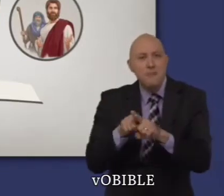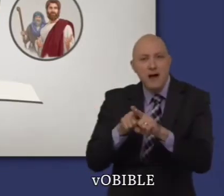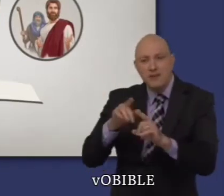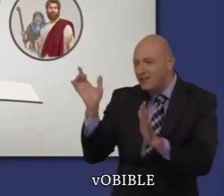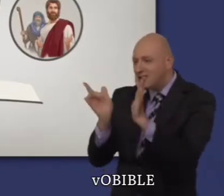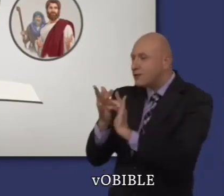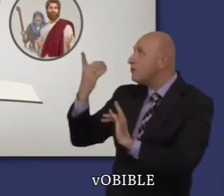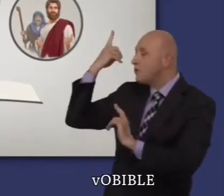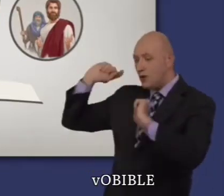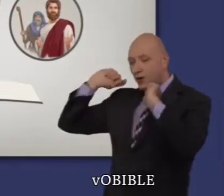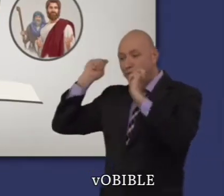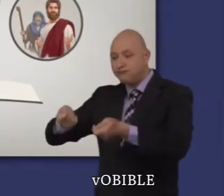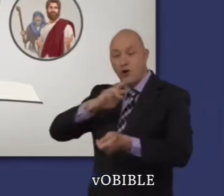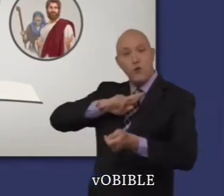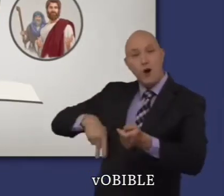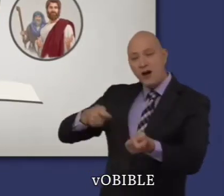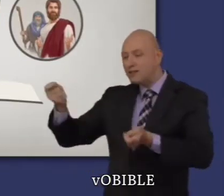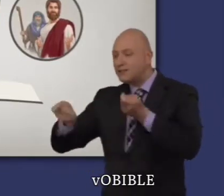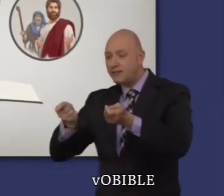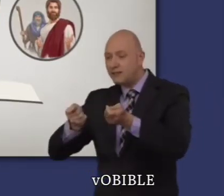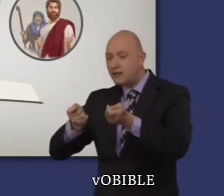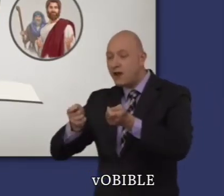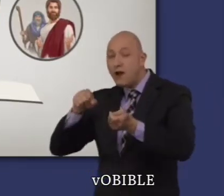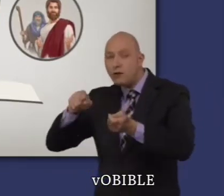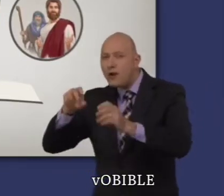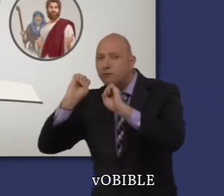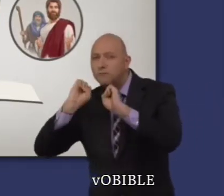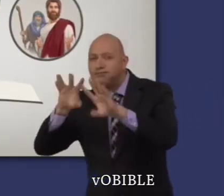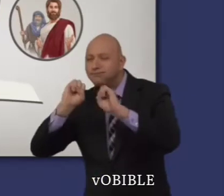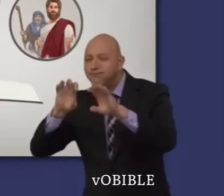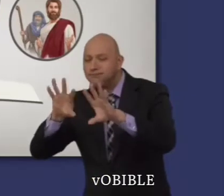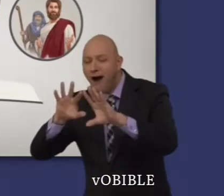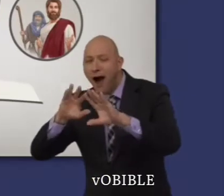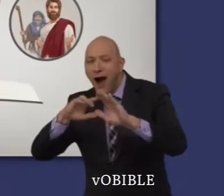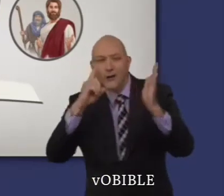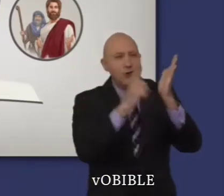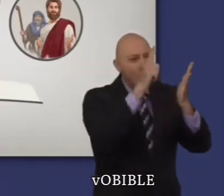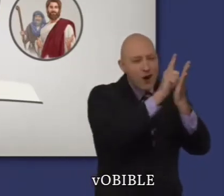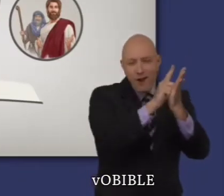les enseignements de Jésus, le prophète comme Moïse qui est aussi le roi du royaume de Dieu.